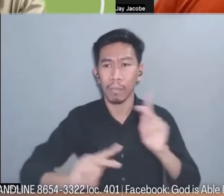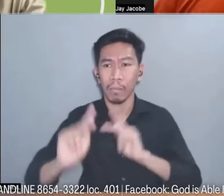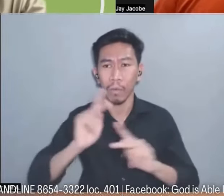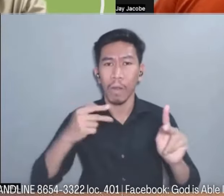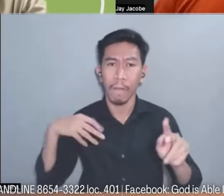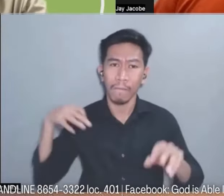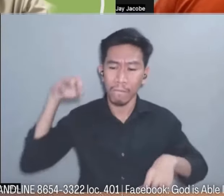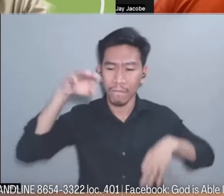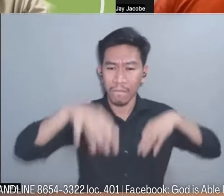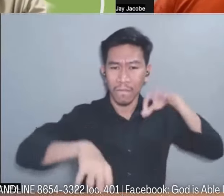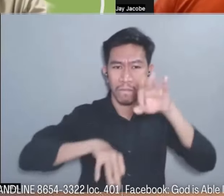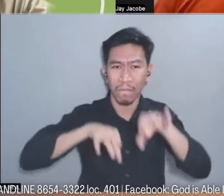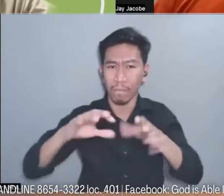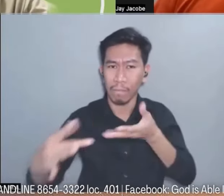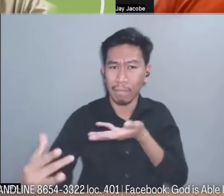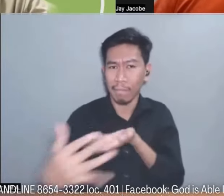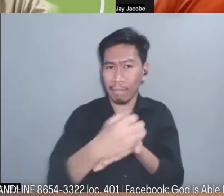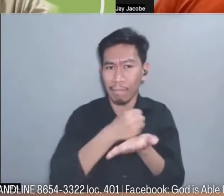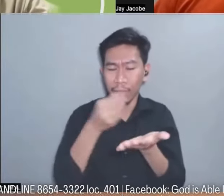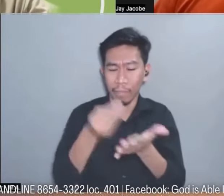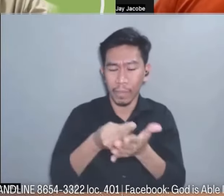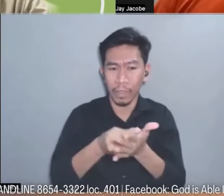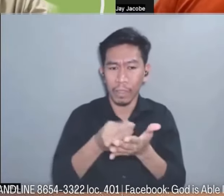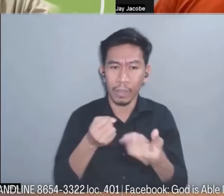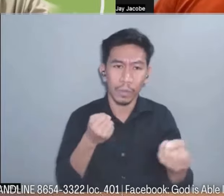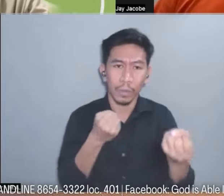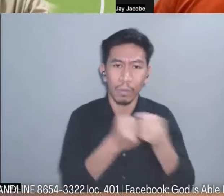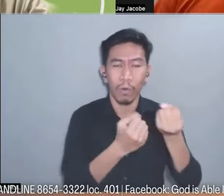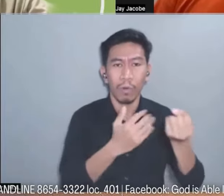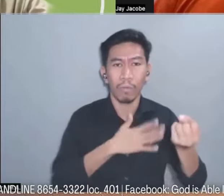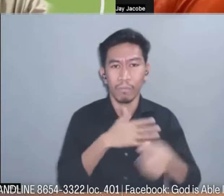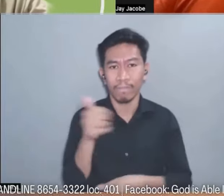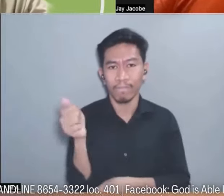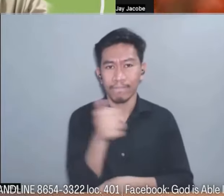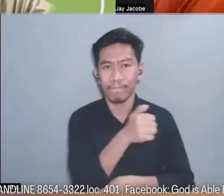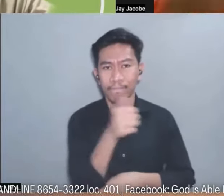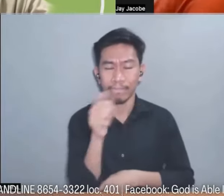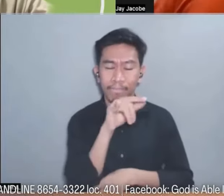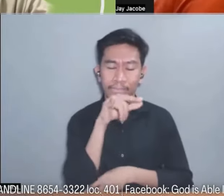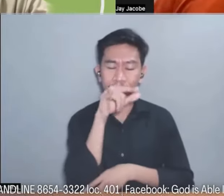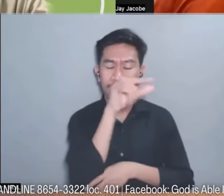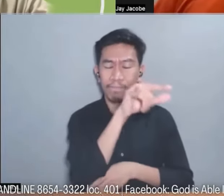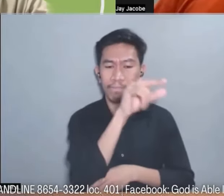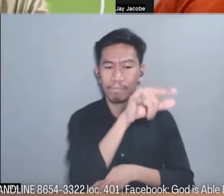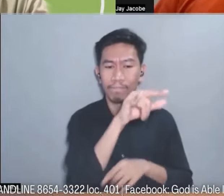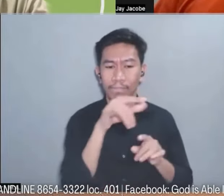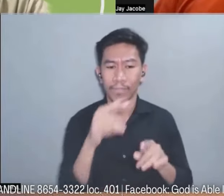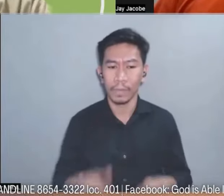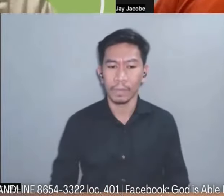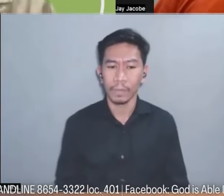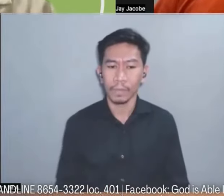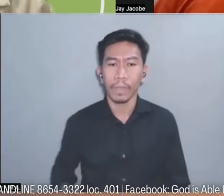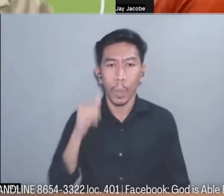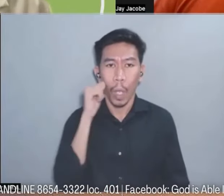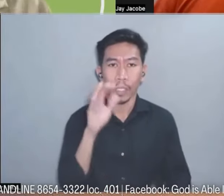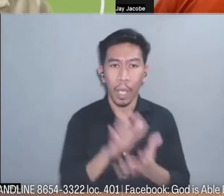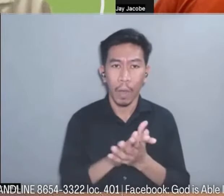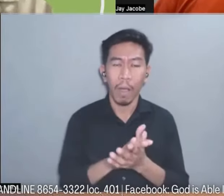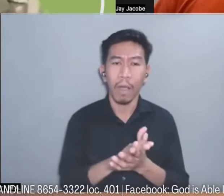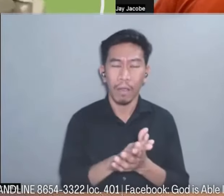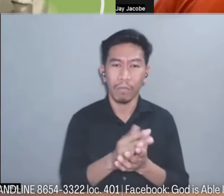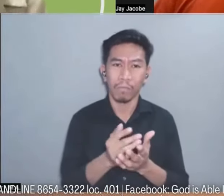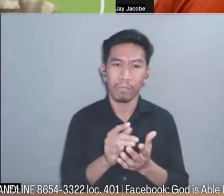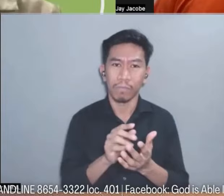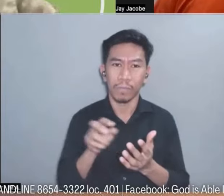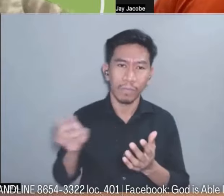pamasahin ang tatlo dalawang anak ko at ang asawa ko pumunta sa Manila para sunduin nila ako para makita